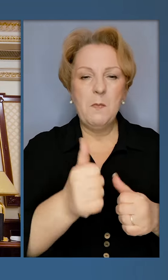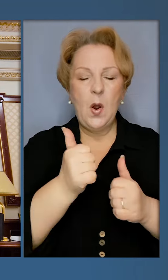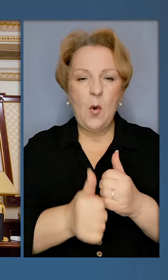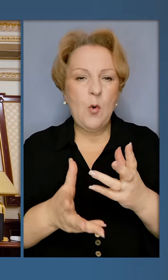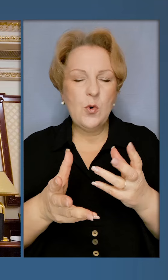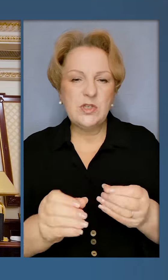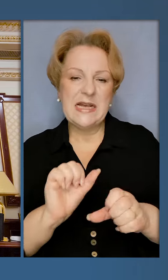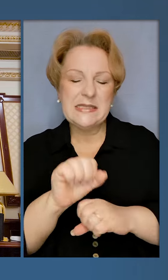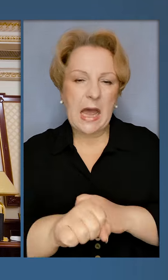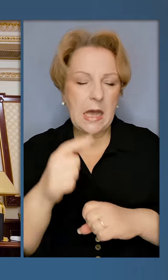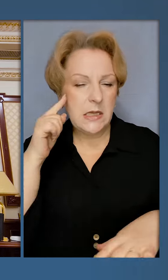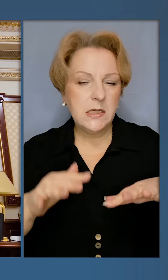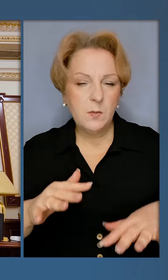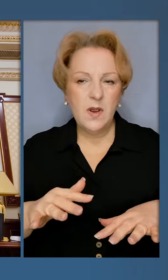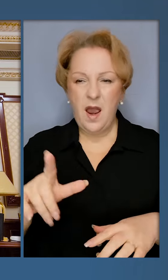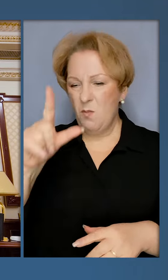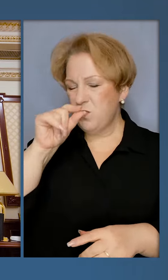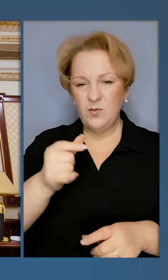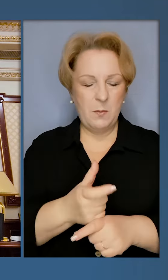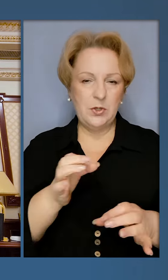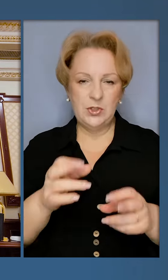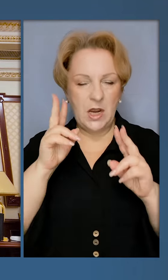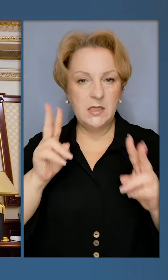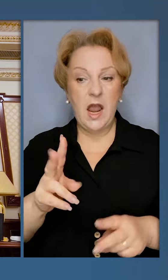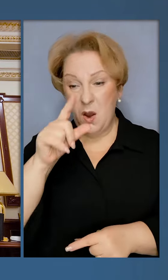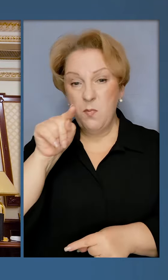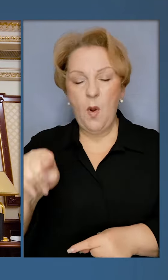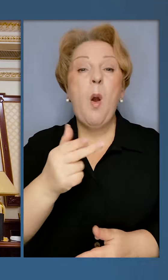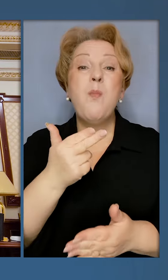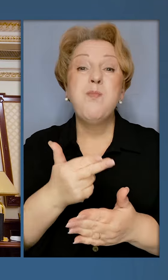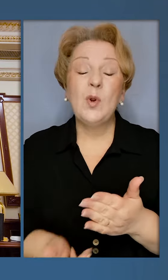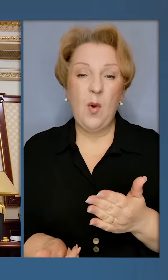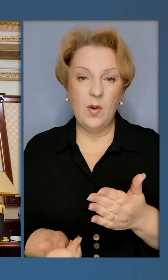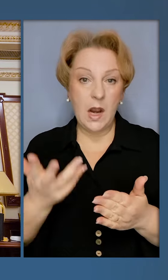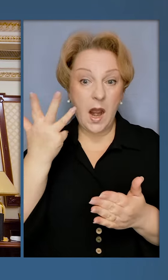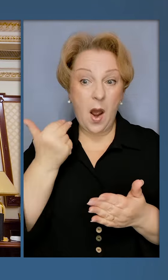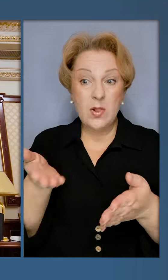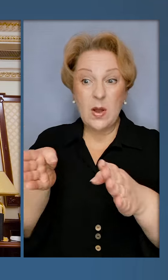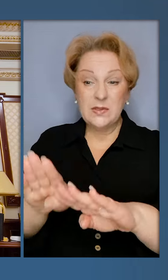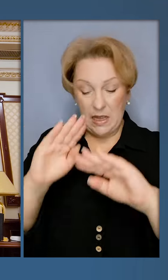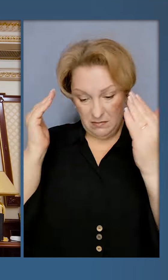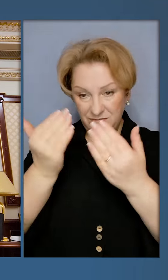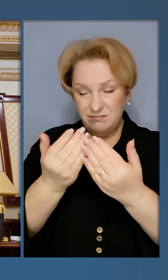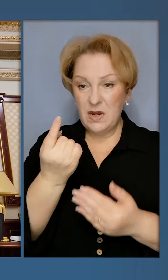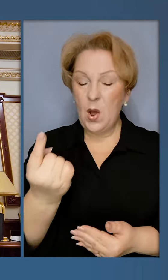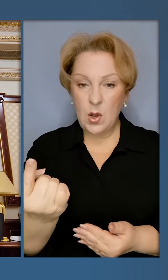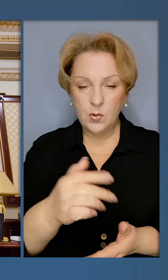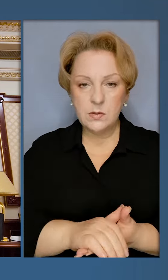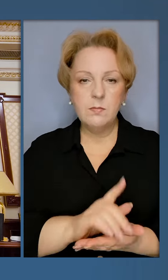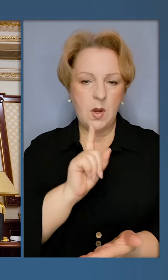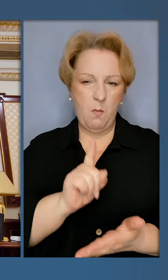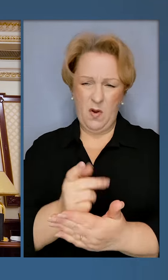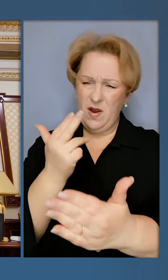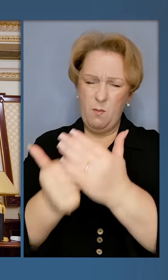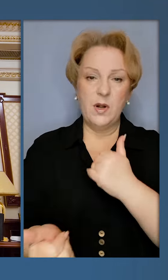кожного зламати чи похитнути. Він більше нічого не вміє. Він програє, коли залишається на одинці.